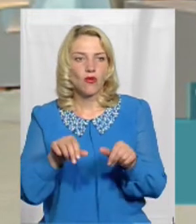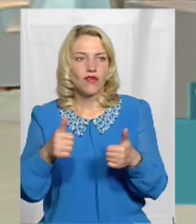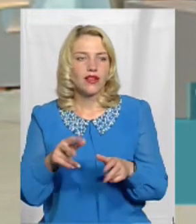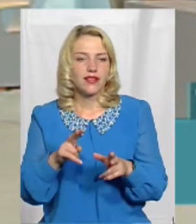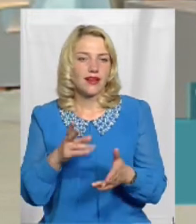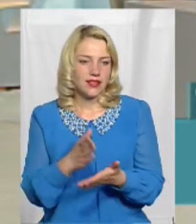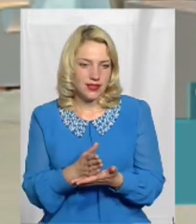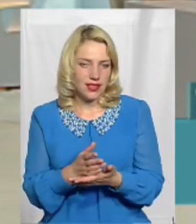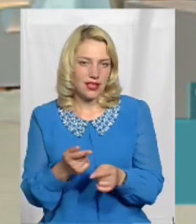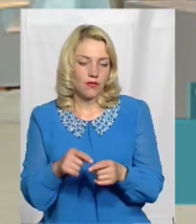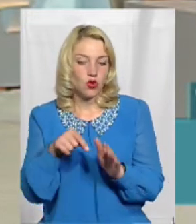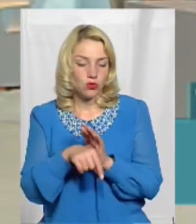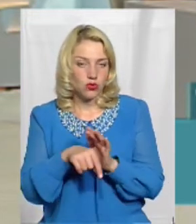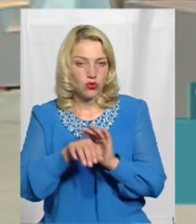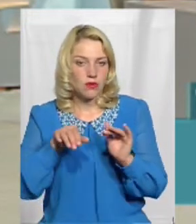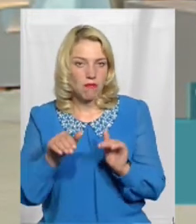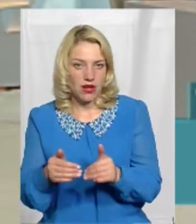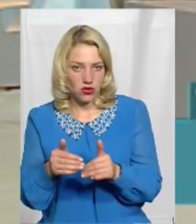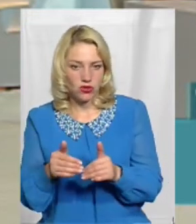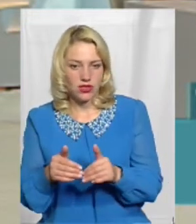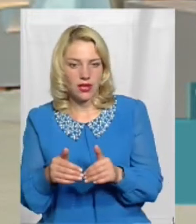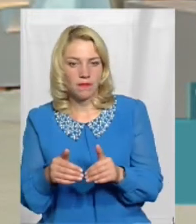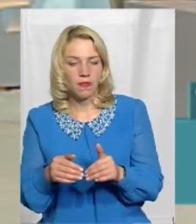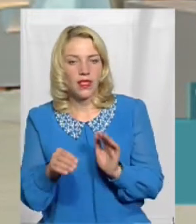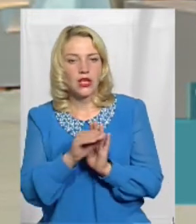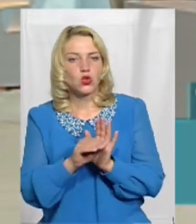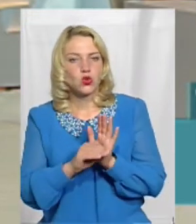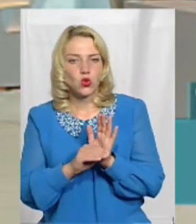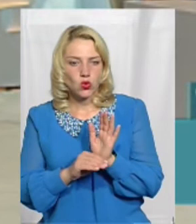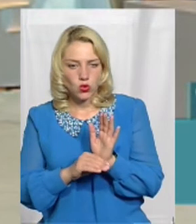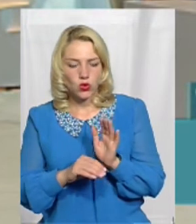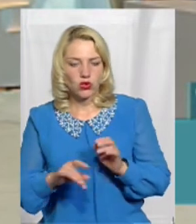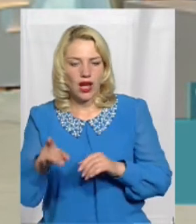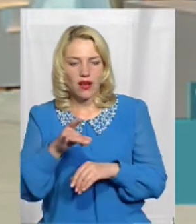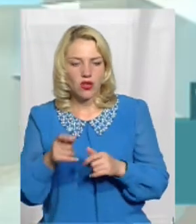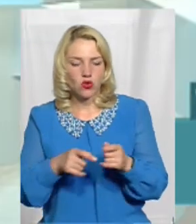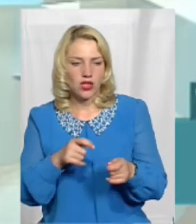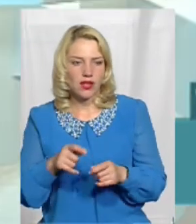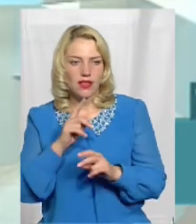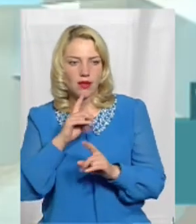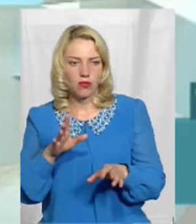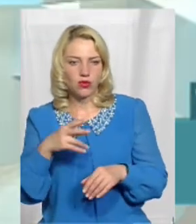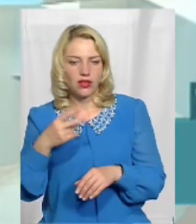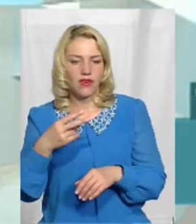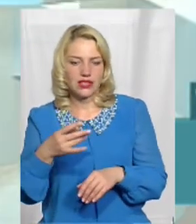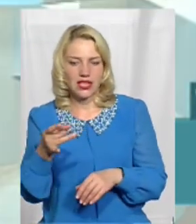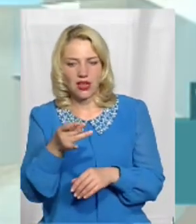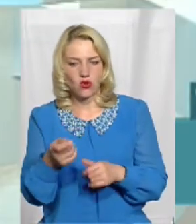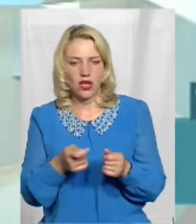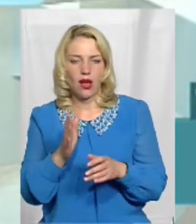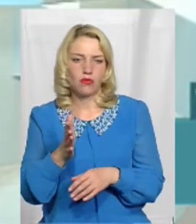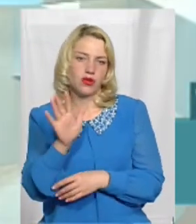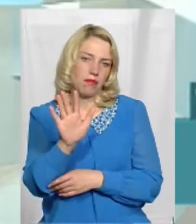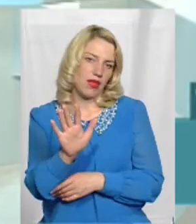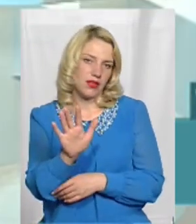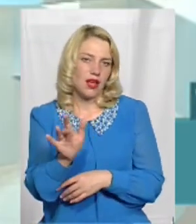Тобто зменшується структура районних адміністрацій Не буде вже 20 районних адміністрацій, буде